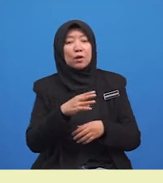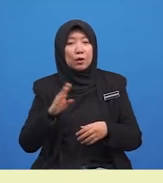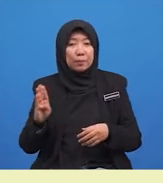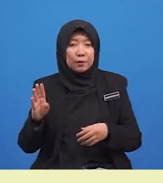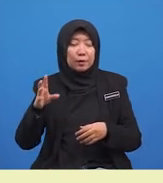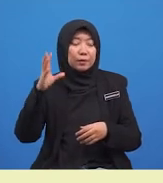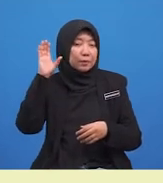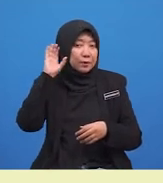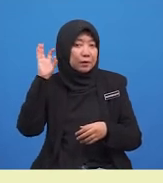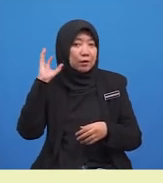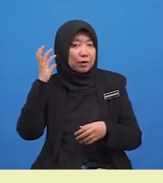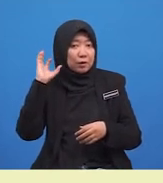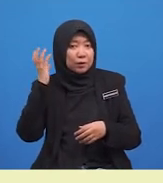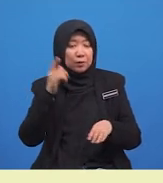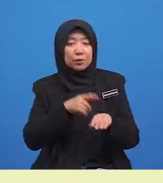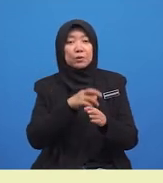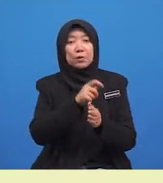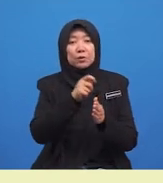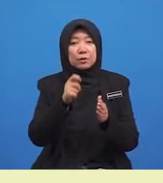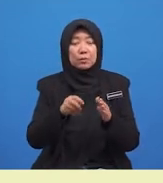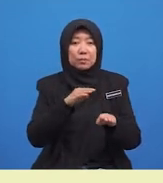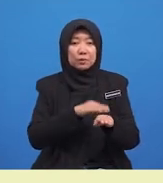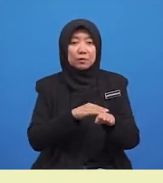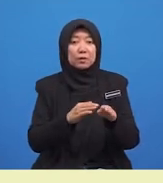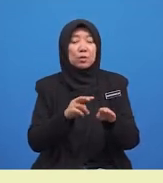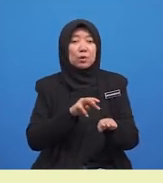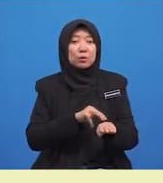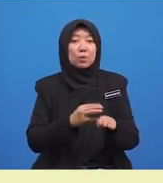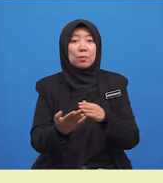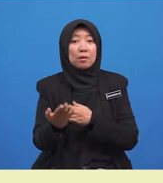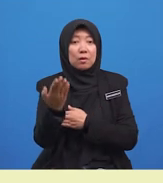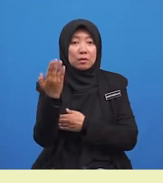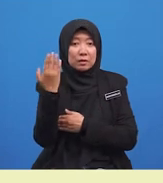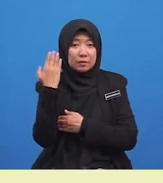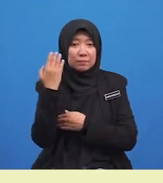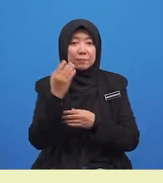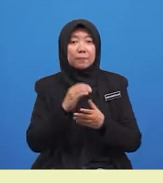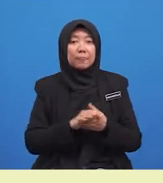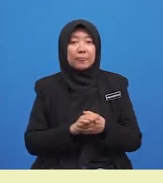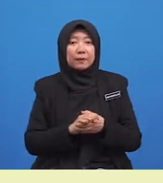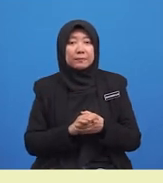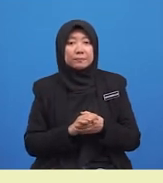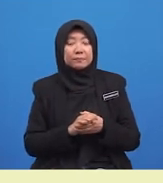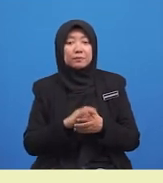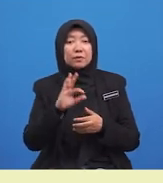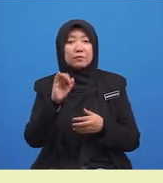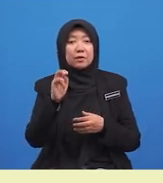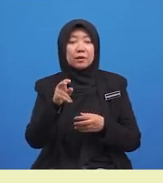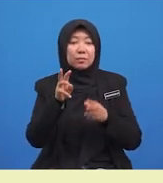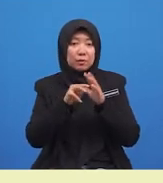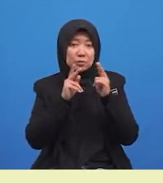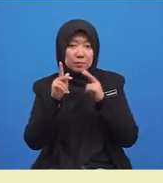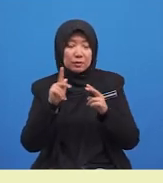di ruang tamu pada waktu pagi. Farhana mengucapkan terima kasih kepada